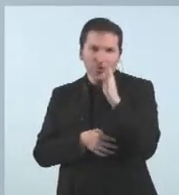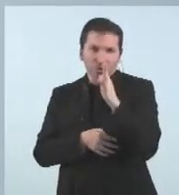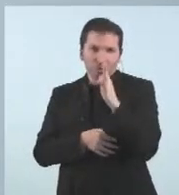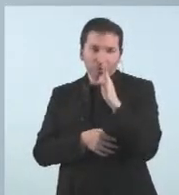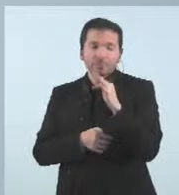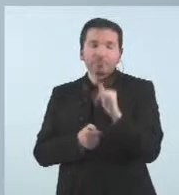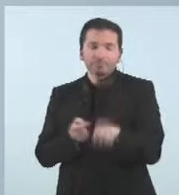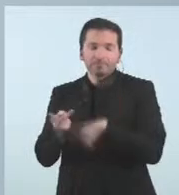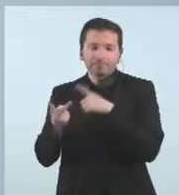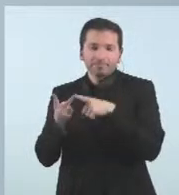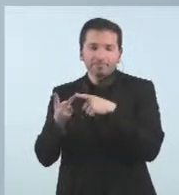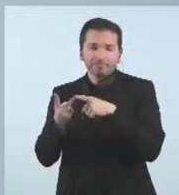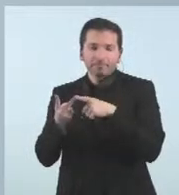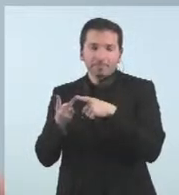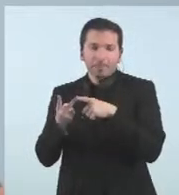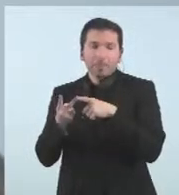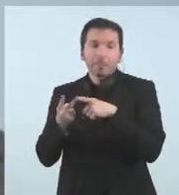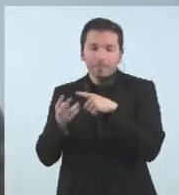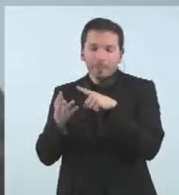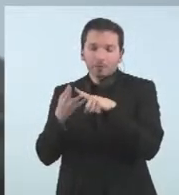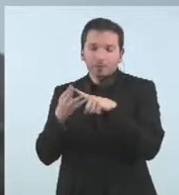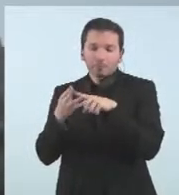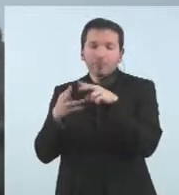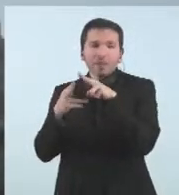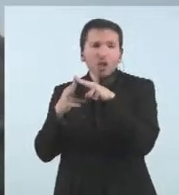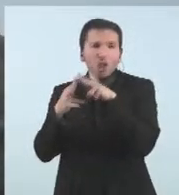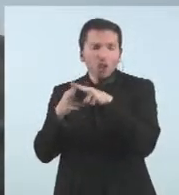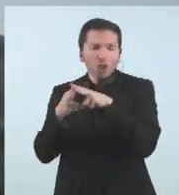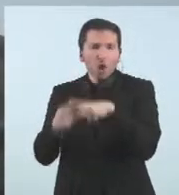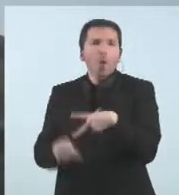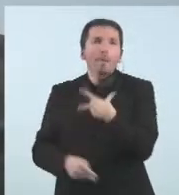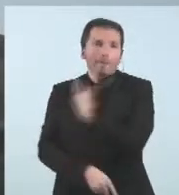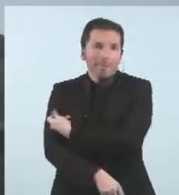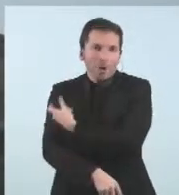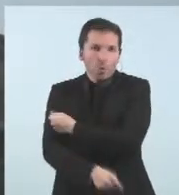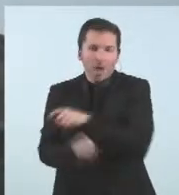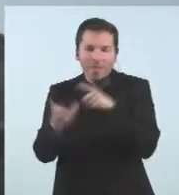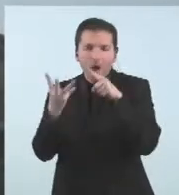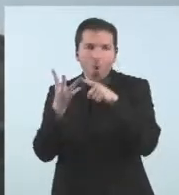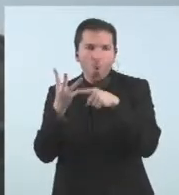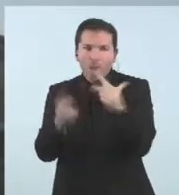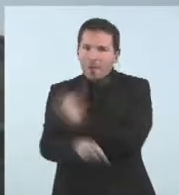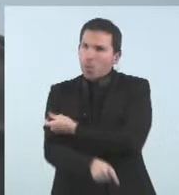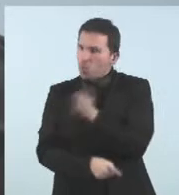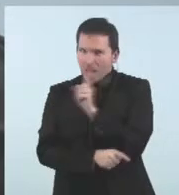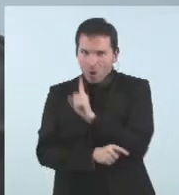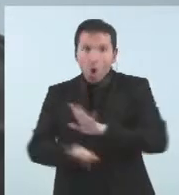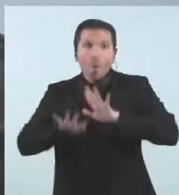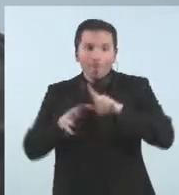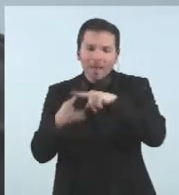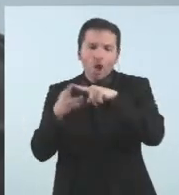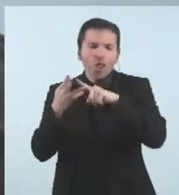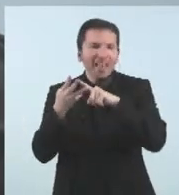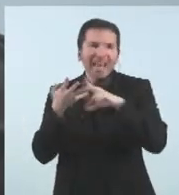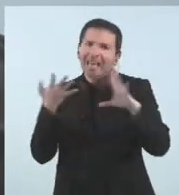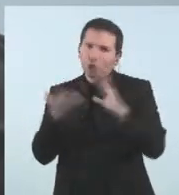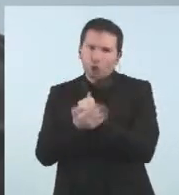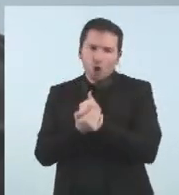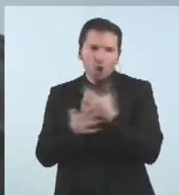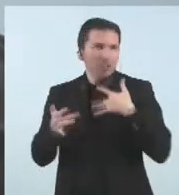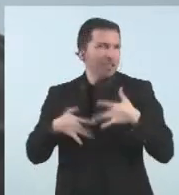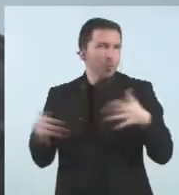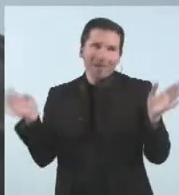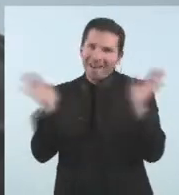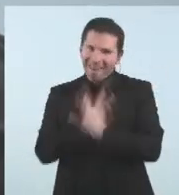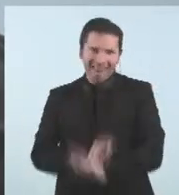dos persones, tres residents infectats, dues persones vacunades i una no vacunada, però tots tres són asimptomàtics. El que succeeix, tots